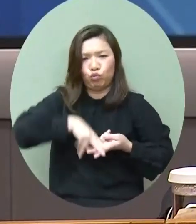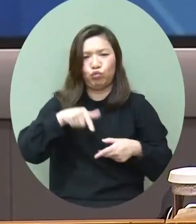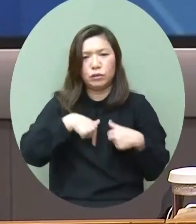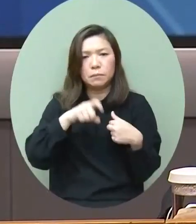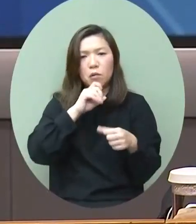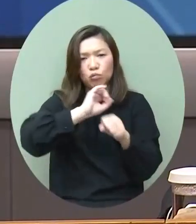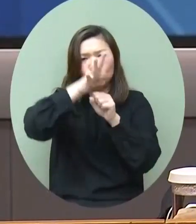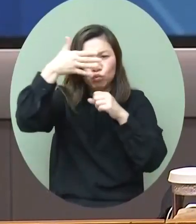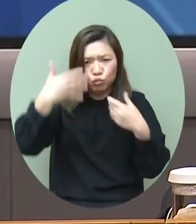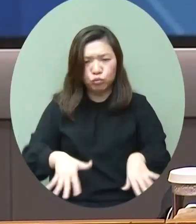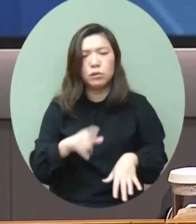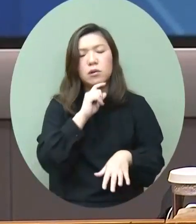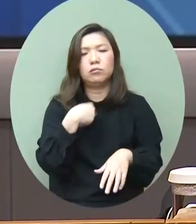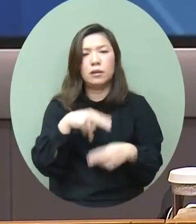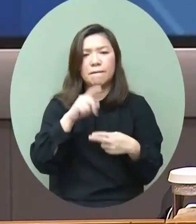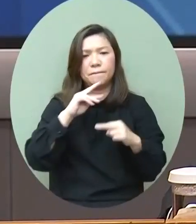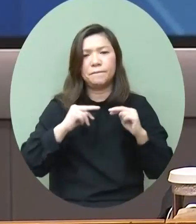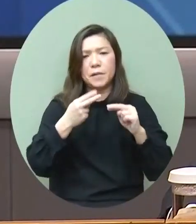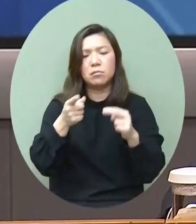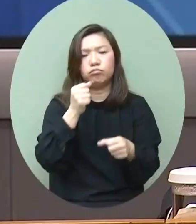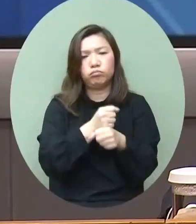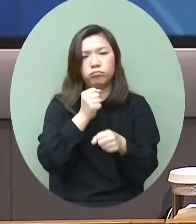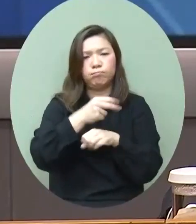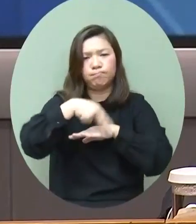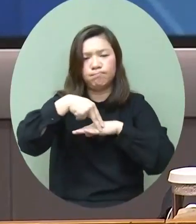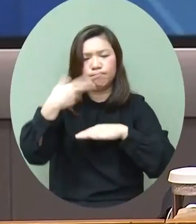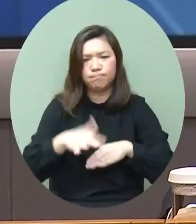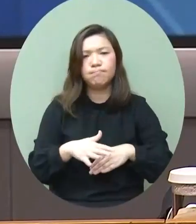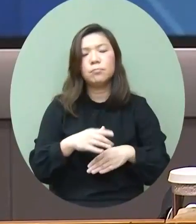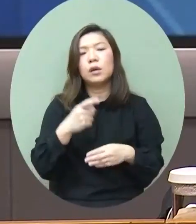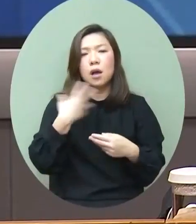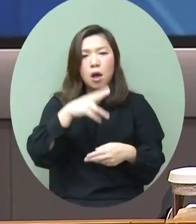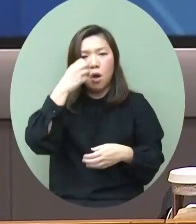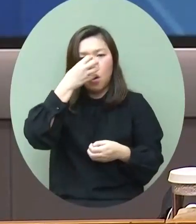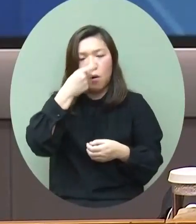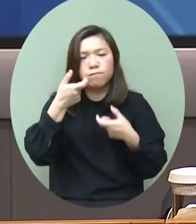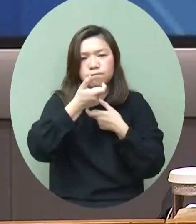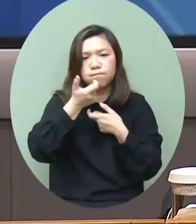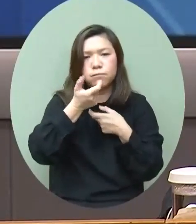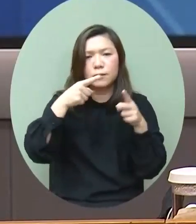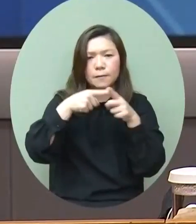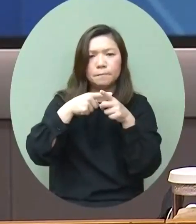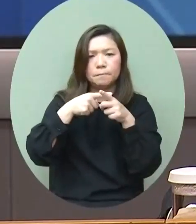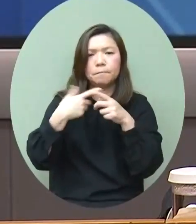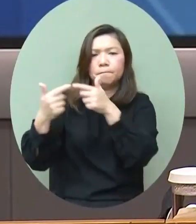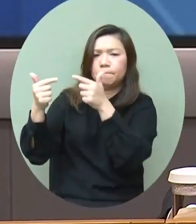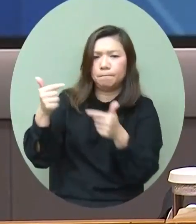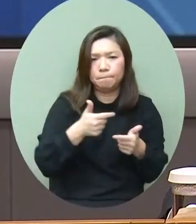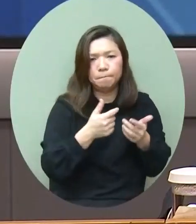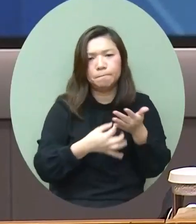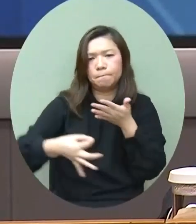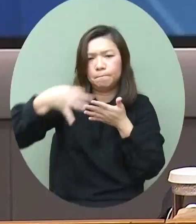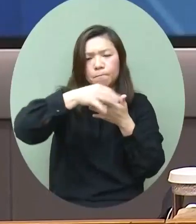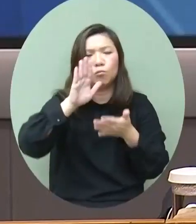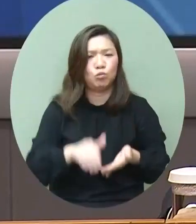逆後推出更多發展市場的政策舉措之後我們香港金融業的人才庫將會持續不斷壯